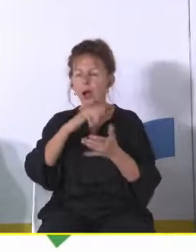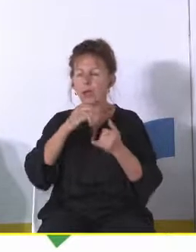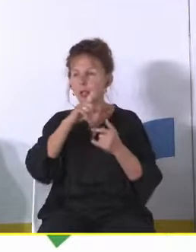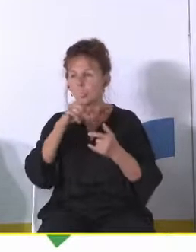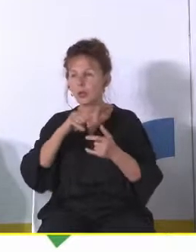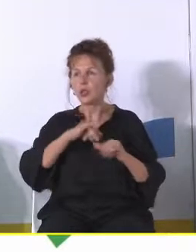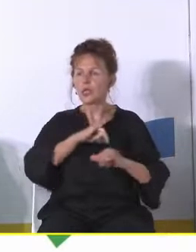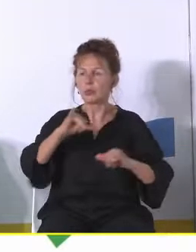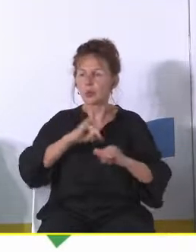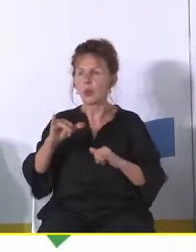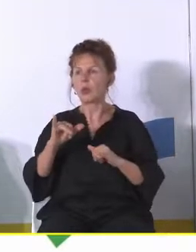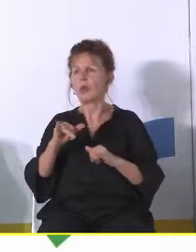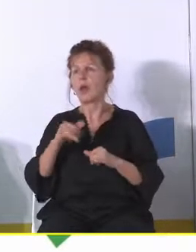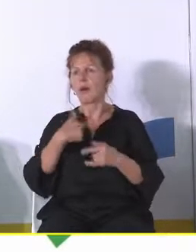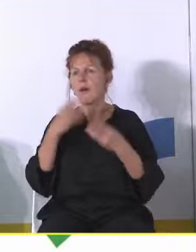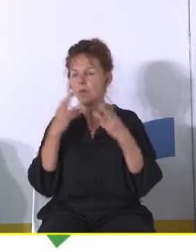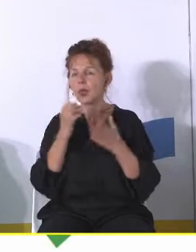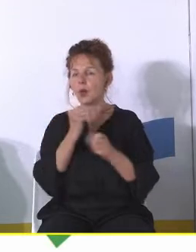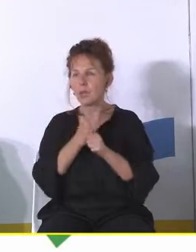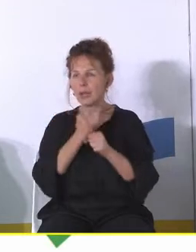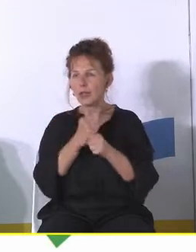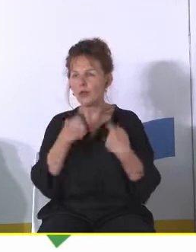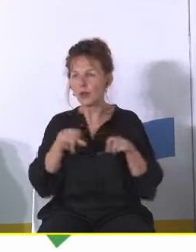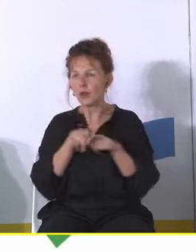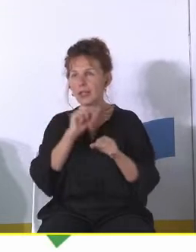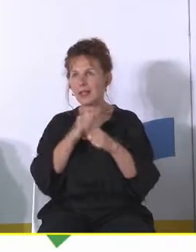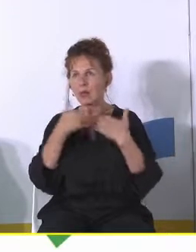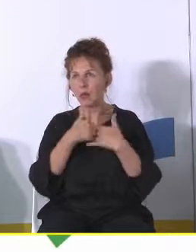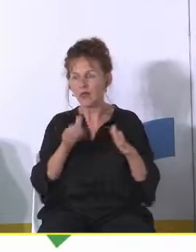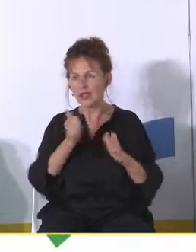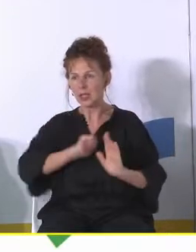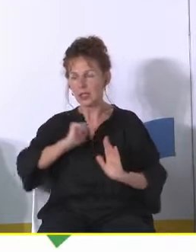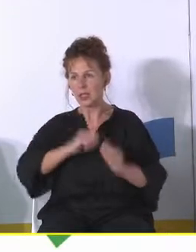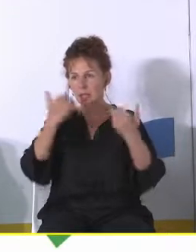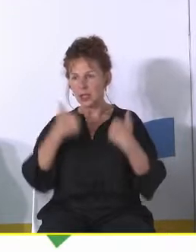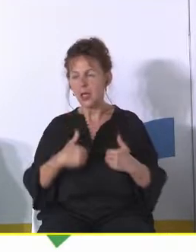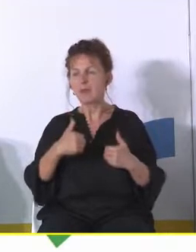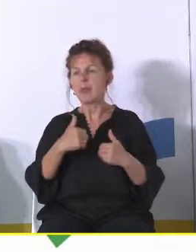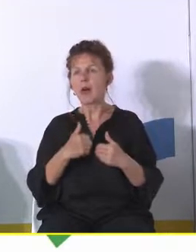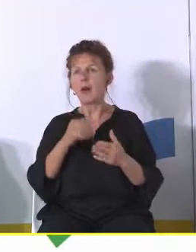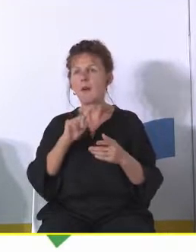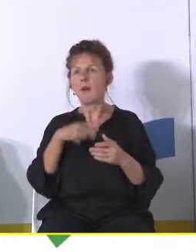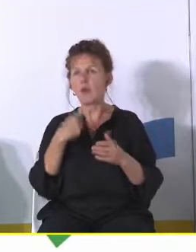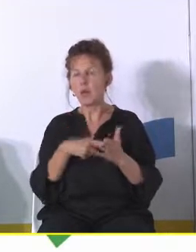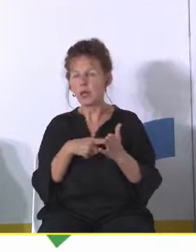ja myślę, że tutaj jakby taką ważną pracą do wykonania jest też odparcie się na właśnie